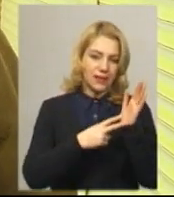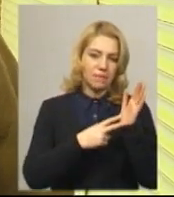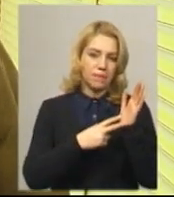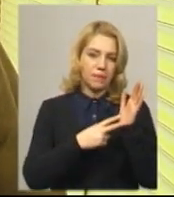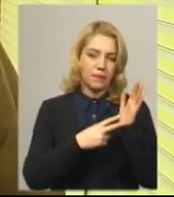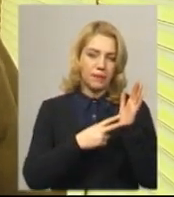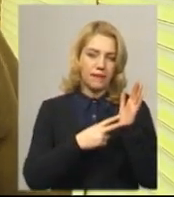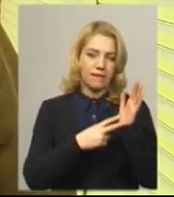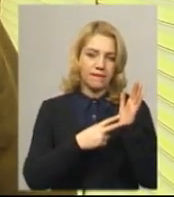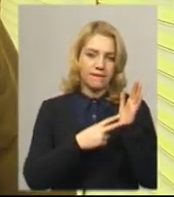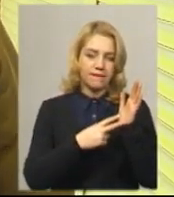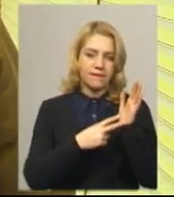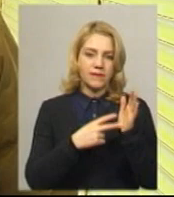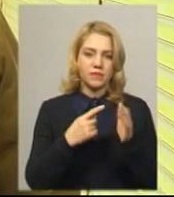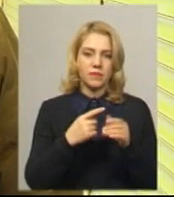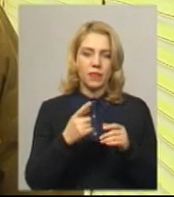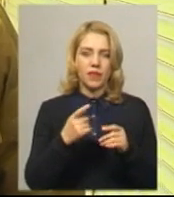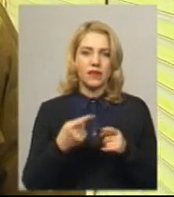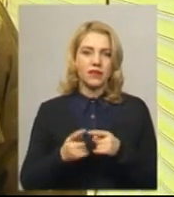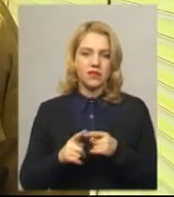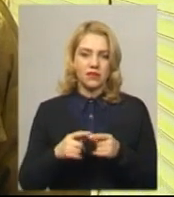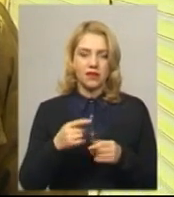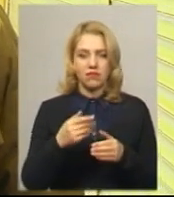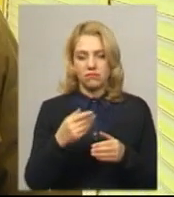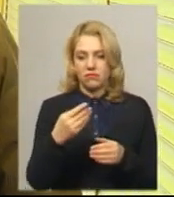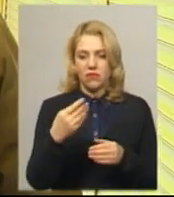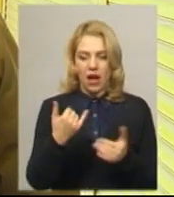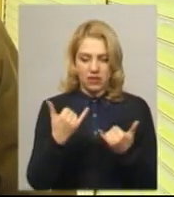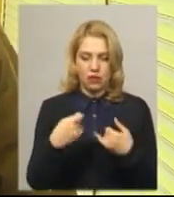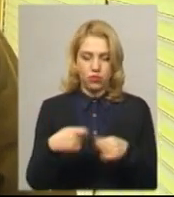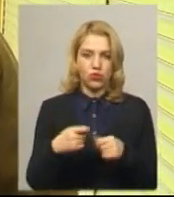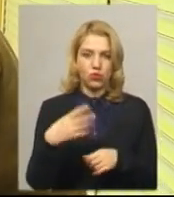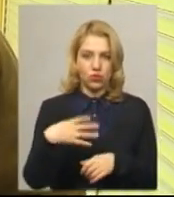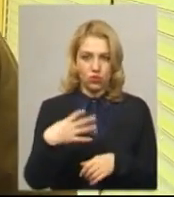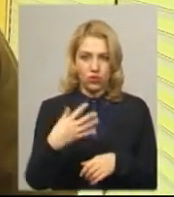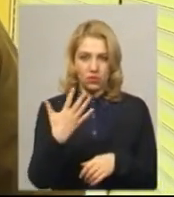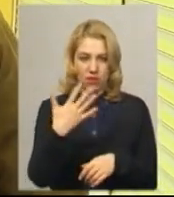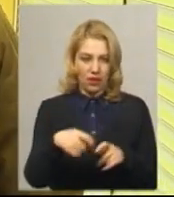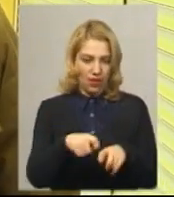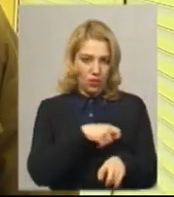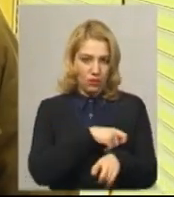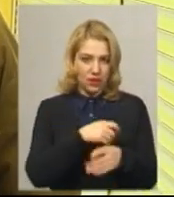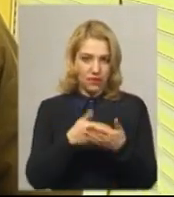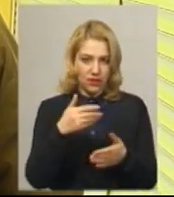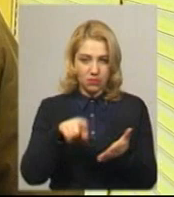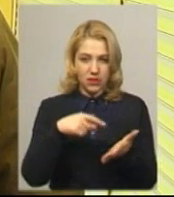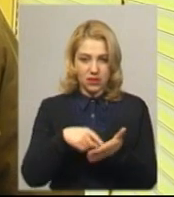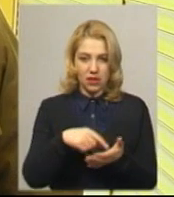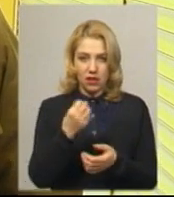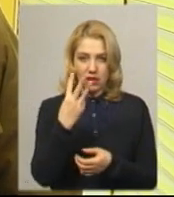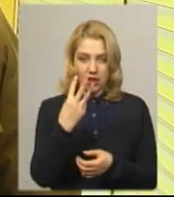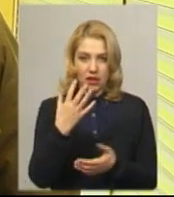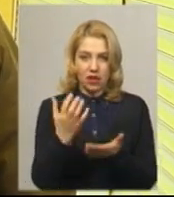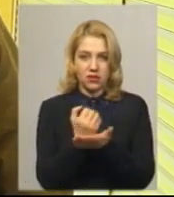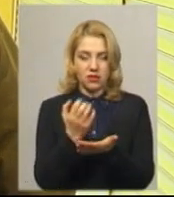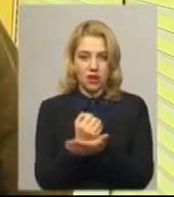із завода. Я думаю, це ж не везти ні в Київ, ні за границю. Це 5 кілометрів привезти, то я думаю, 13 гривень доставка